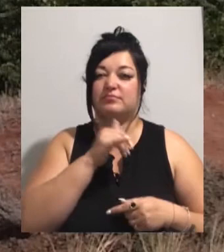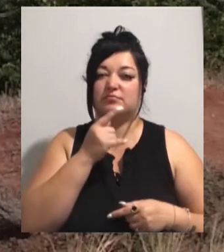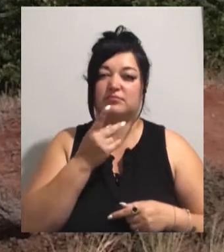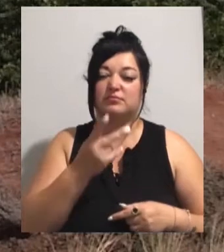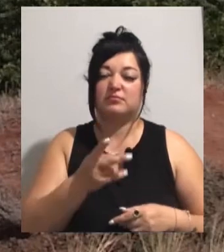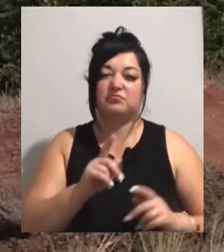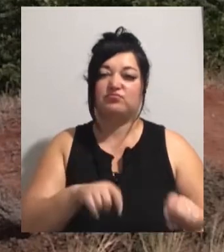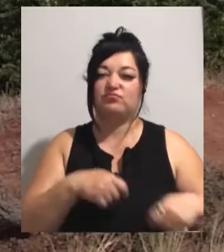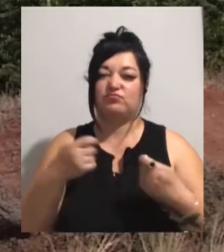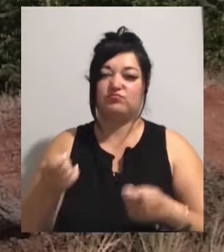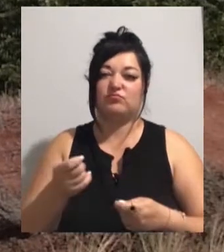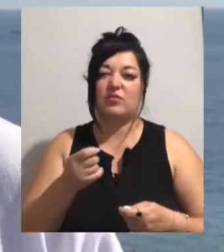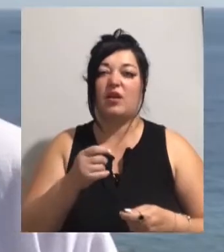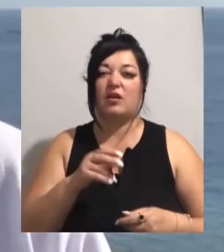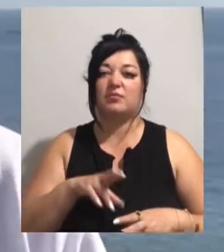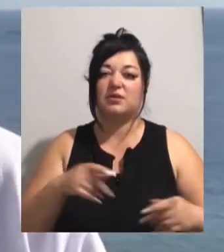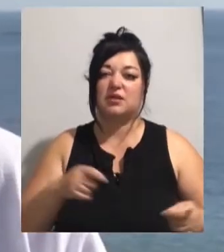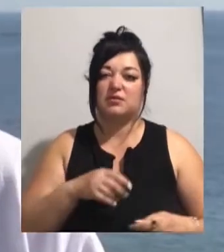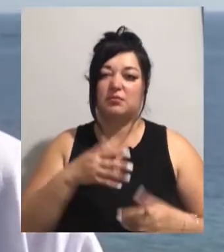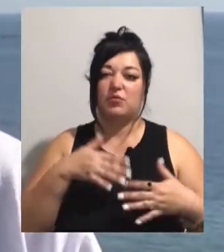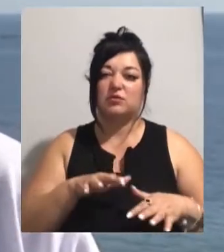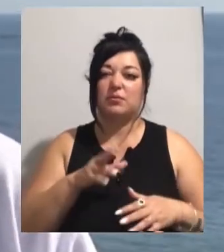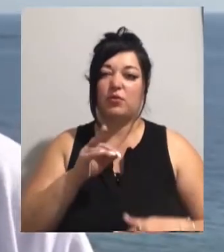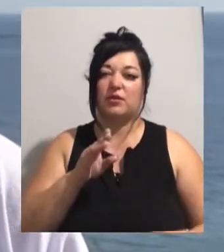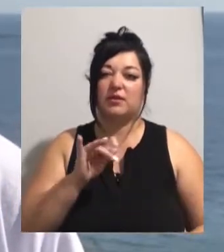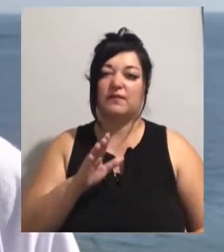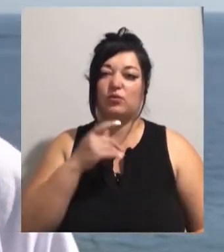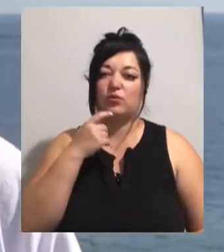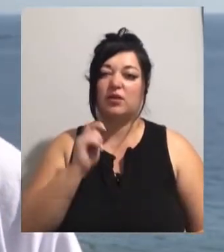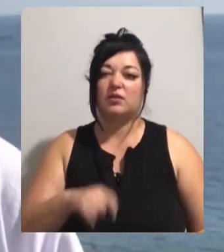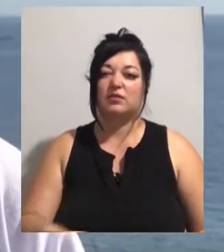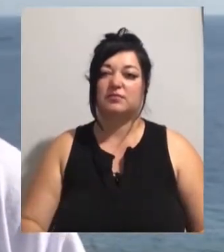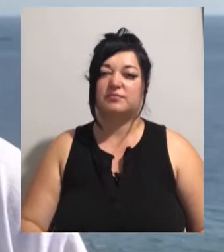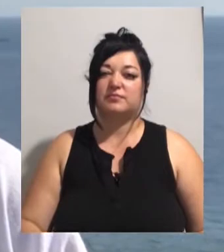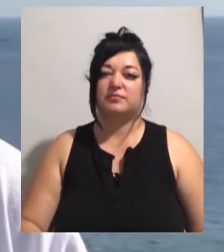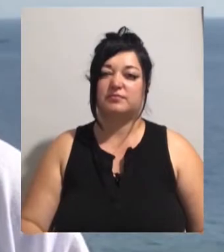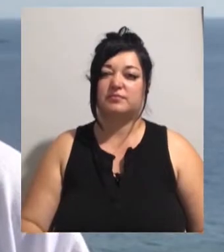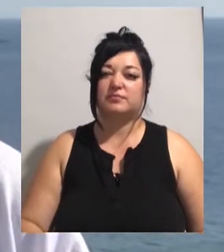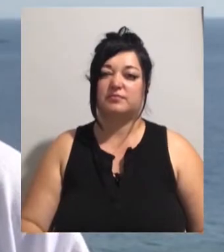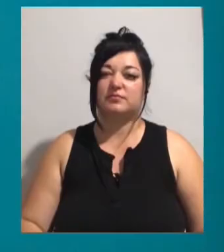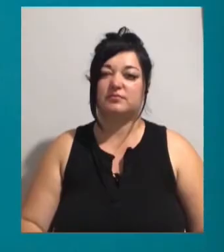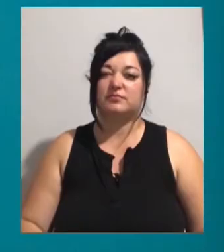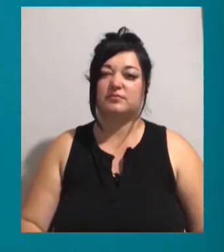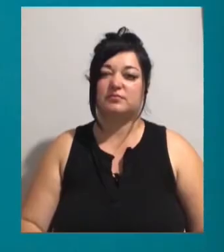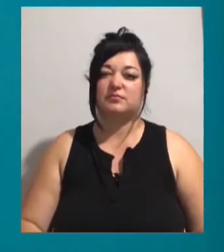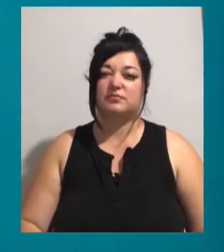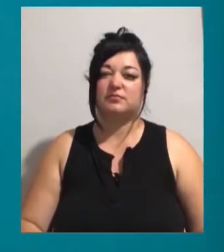Адміністрації морських портів України. Олена Халілова, Юлія Мельничук, Євген Мислівцев. Новини на Суспільному. Одеса.